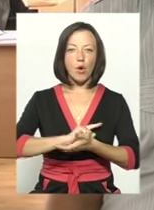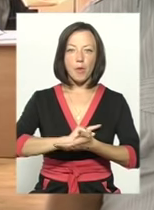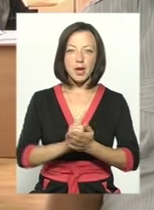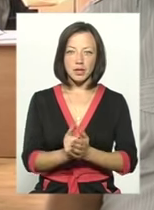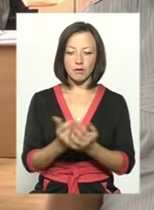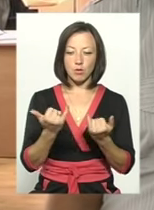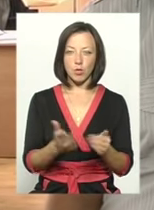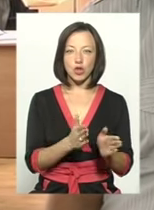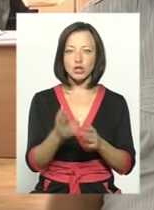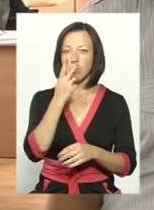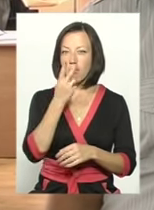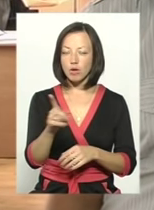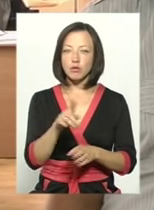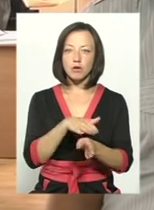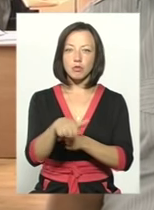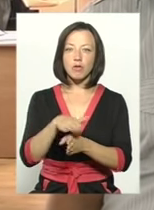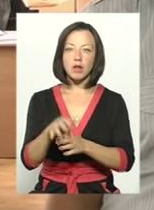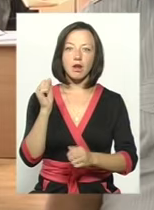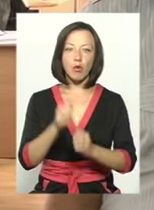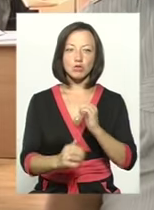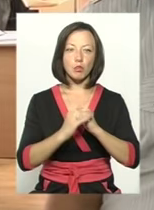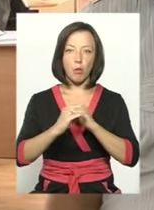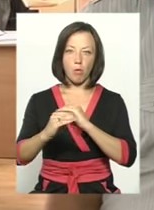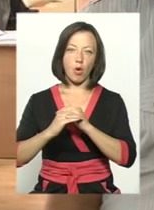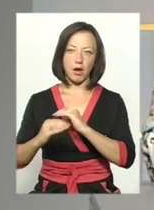бачити те, що відбувається безпосередньо на кожному полі.